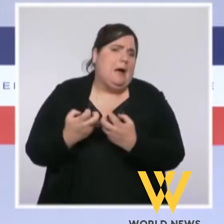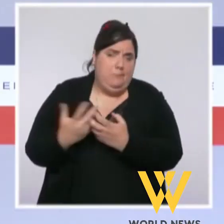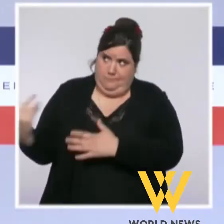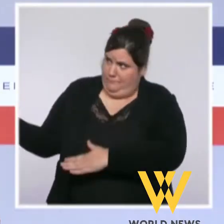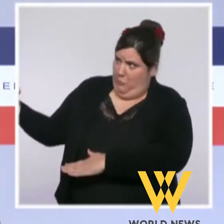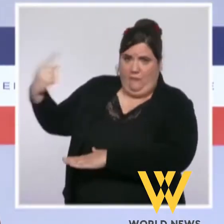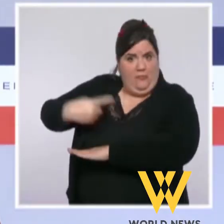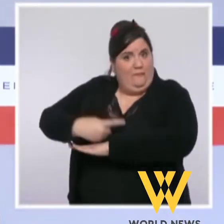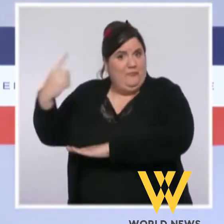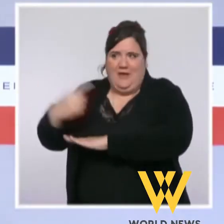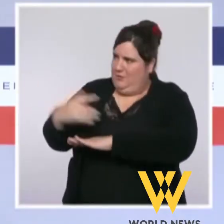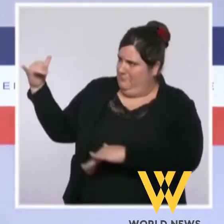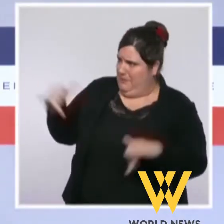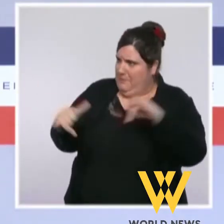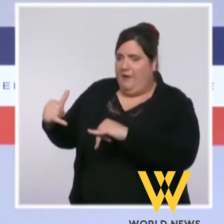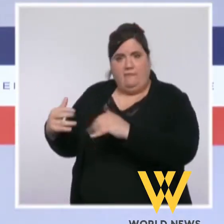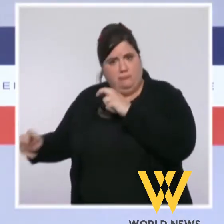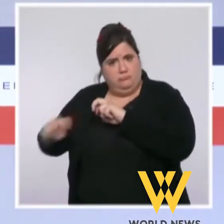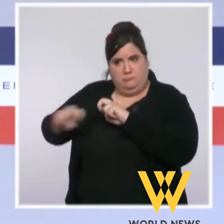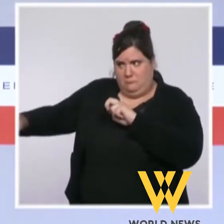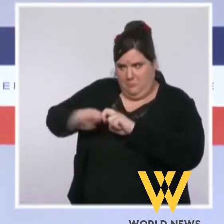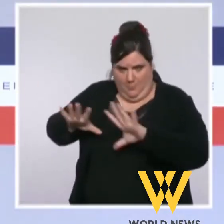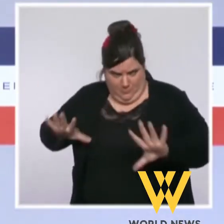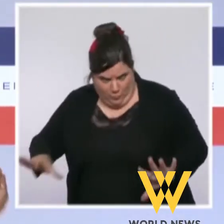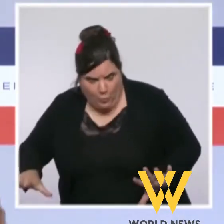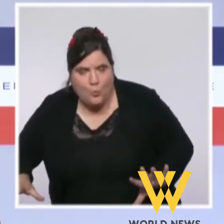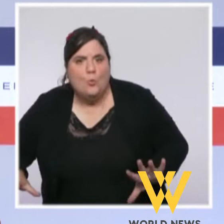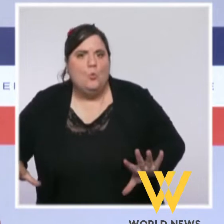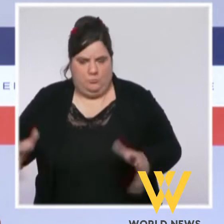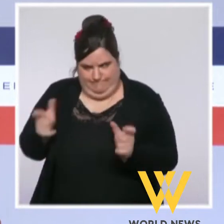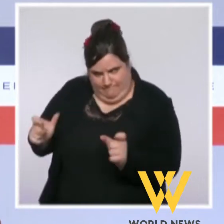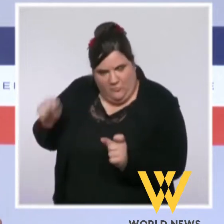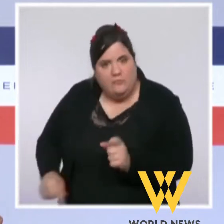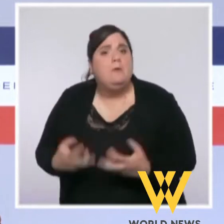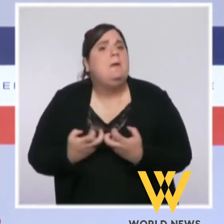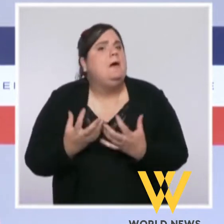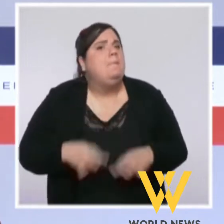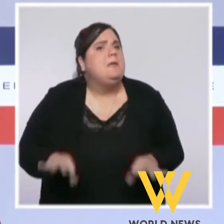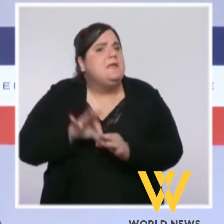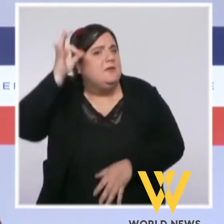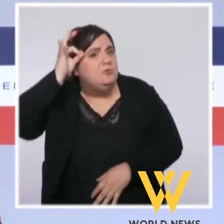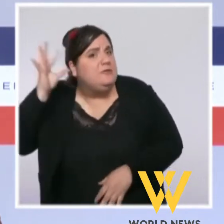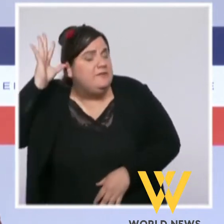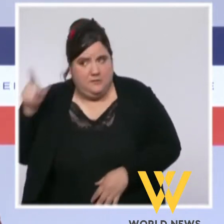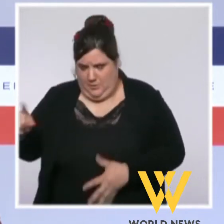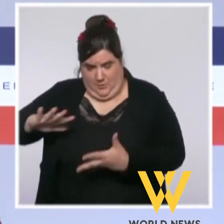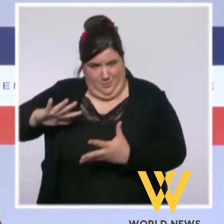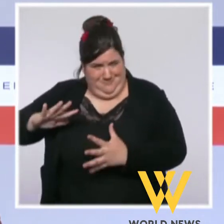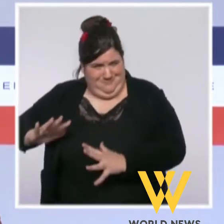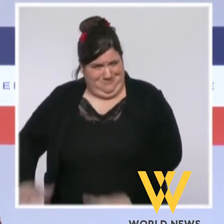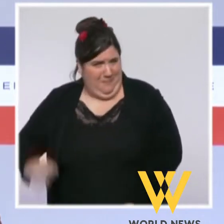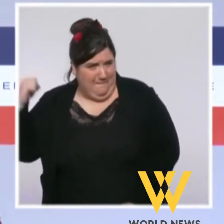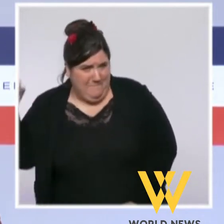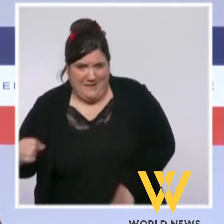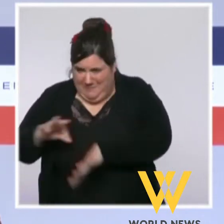En raison de la dégradation sanitaire en Tunisie, ce pays va désormais être classé sur la liste rouge. Cela signifie